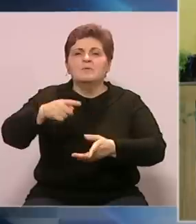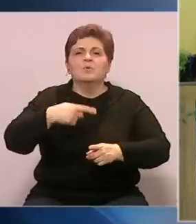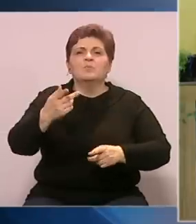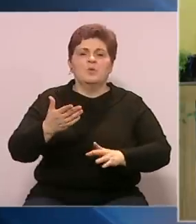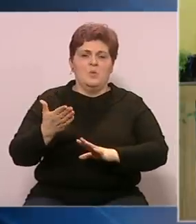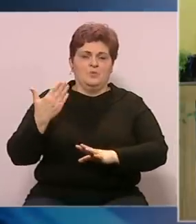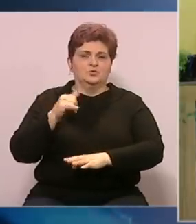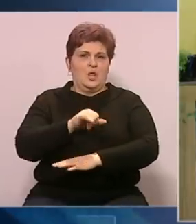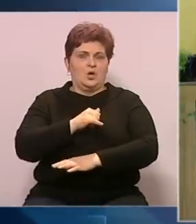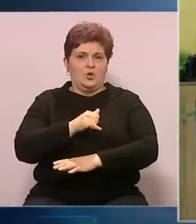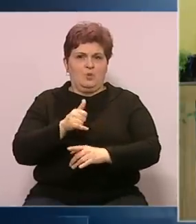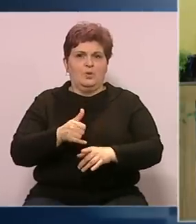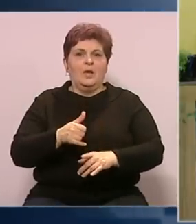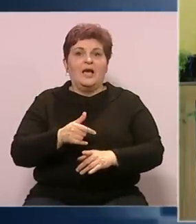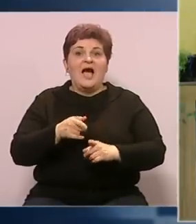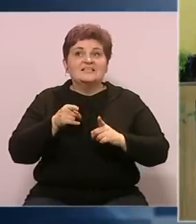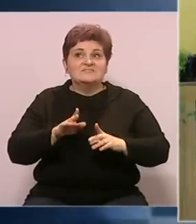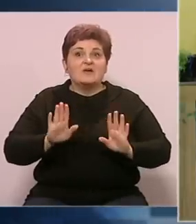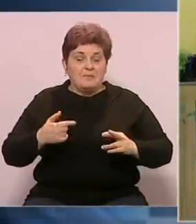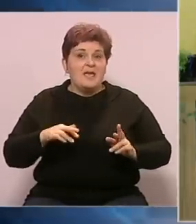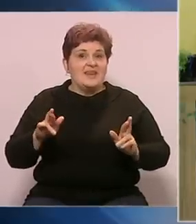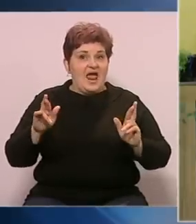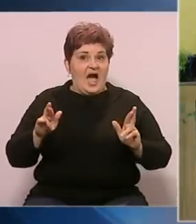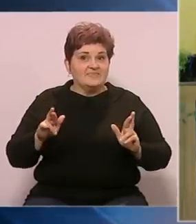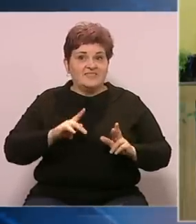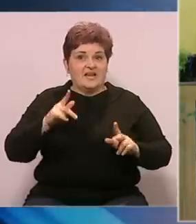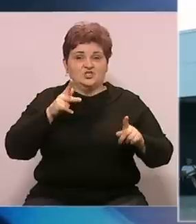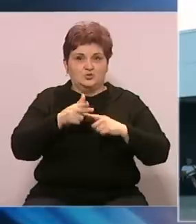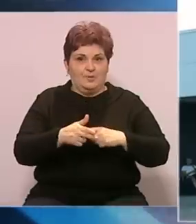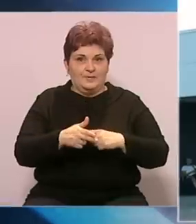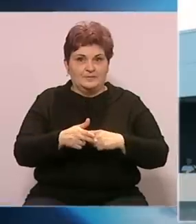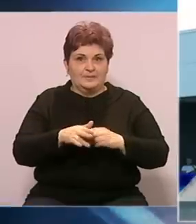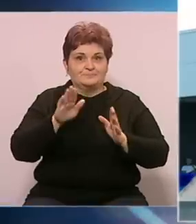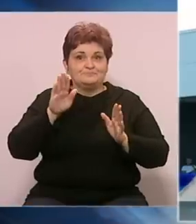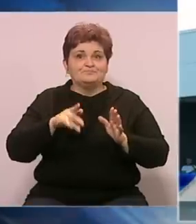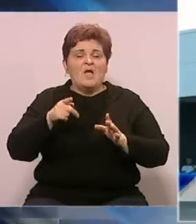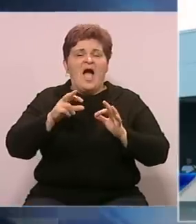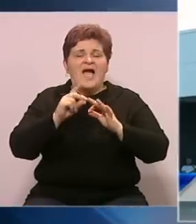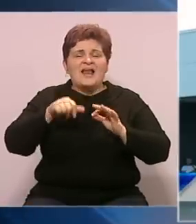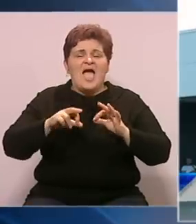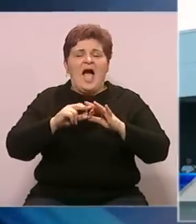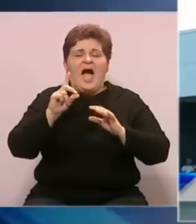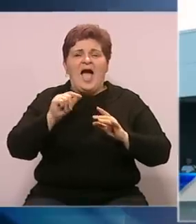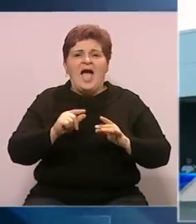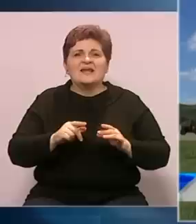prethodne godine, tako da se stvarno nadamo da do toga neće doći. Nisko pučetna aviokompanija Ryanaira sa Banja Lučkog aerodroma